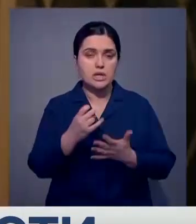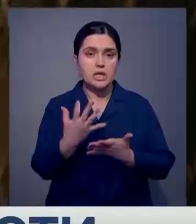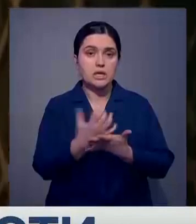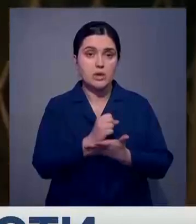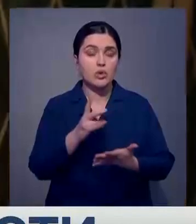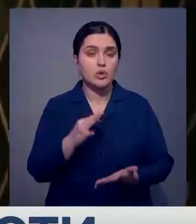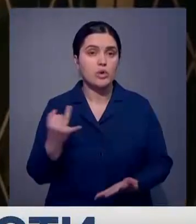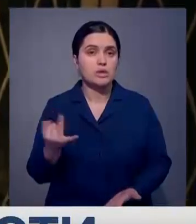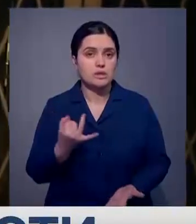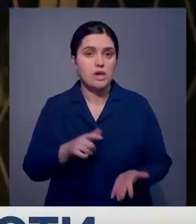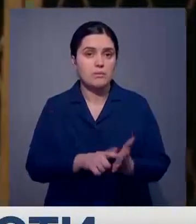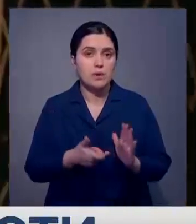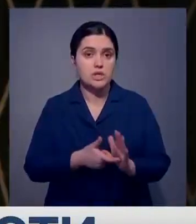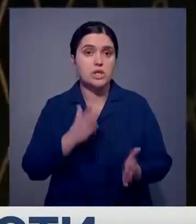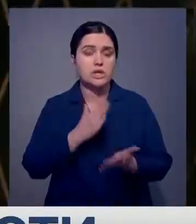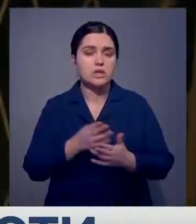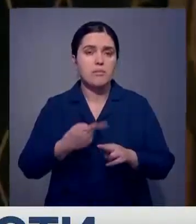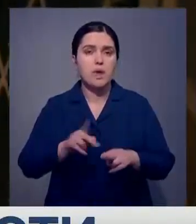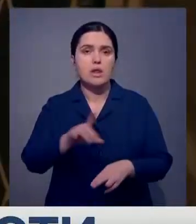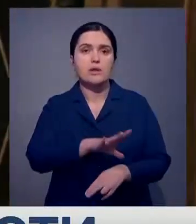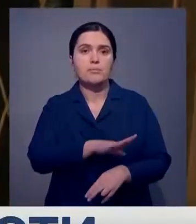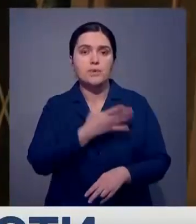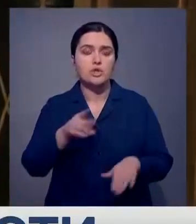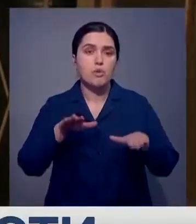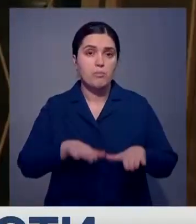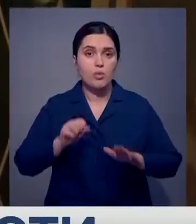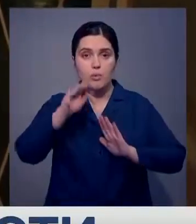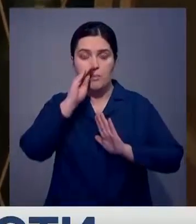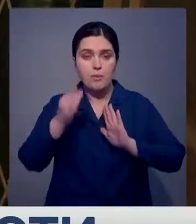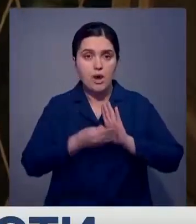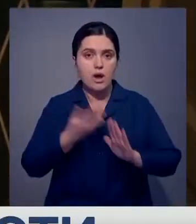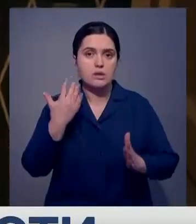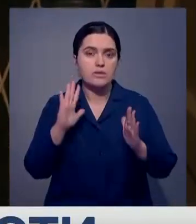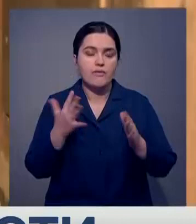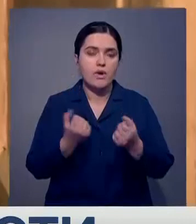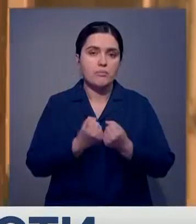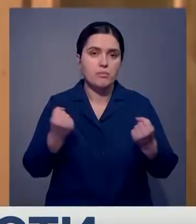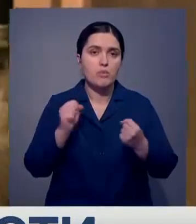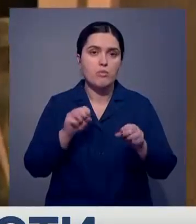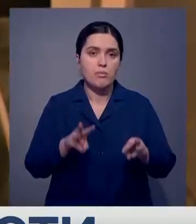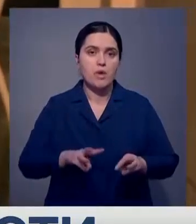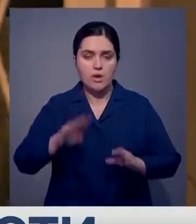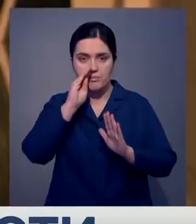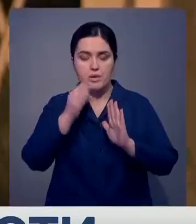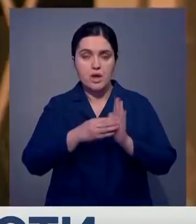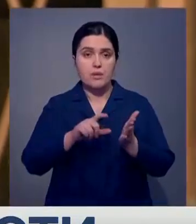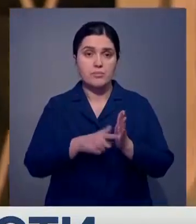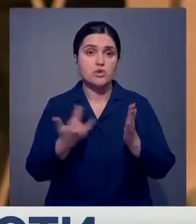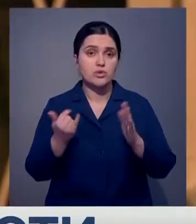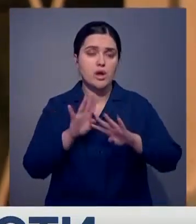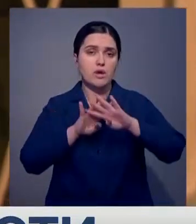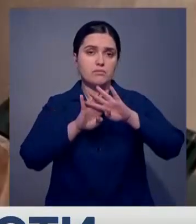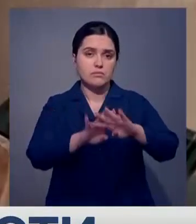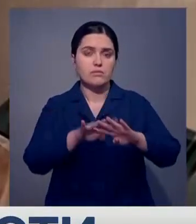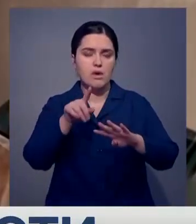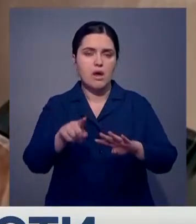помещения все же наткнулись. Это бывший бункер, который служил бомбоубежищем для высокопоставленных ветвей. Теперь за этими решетками склад,